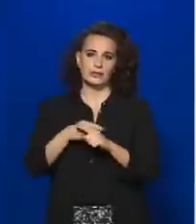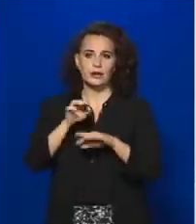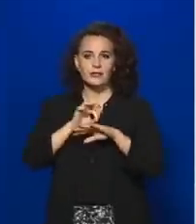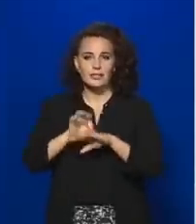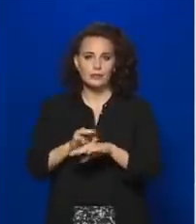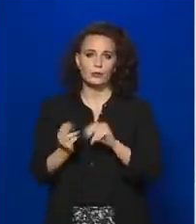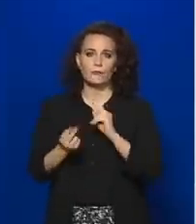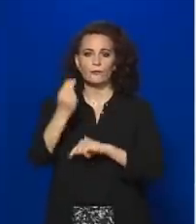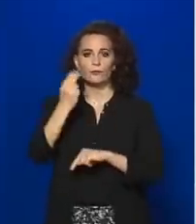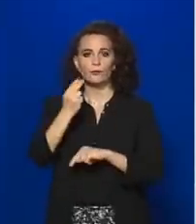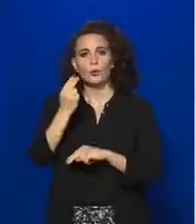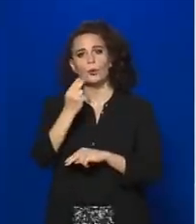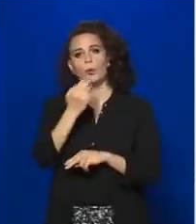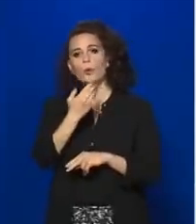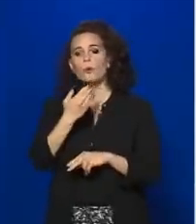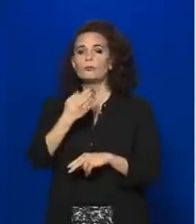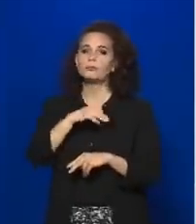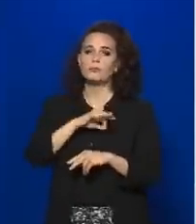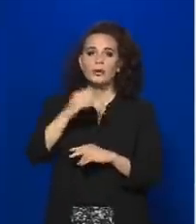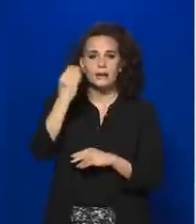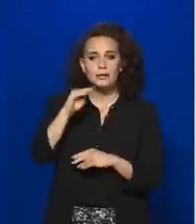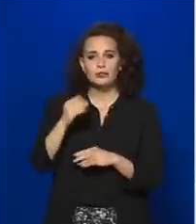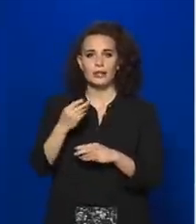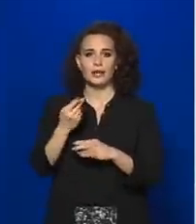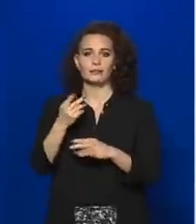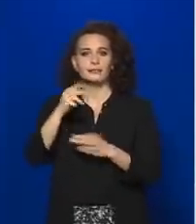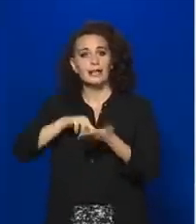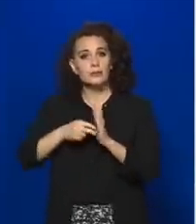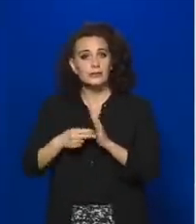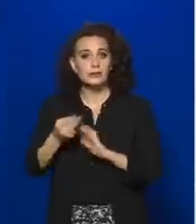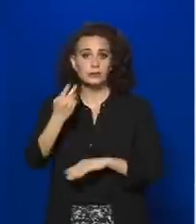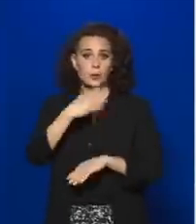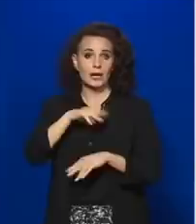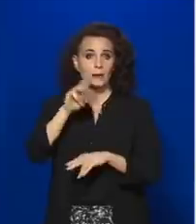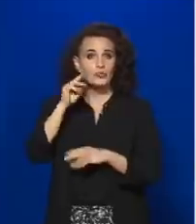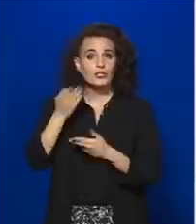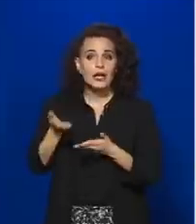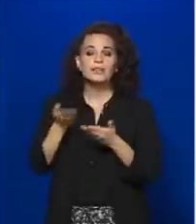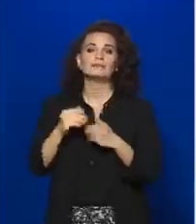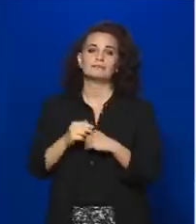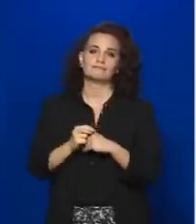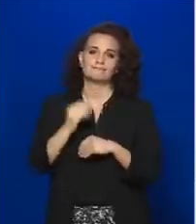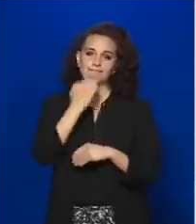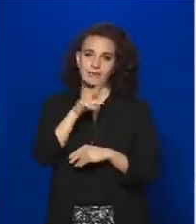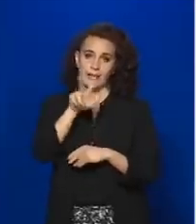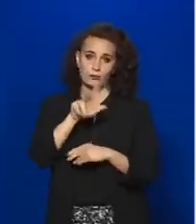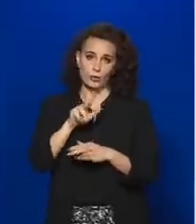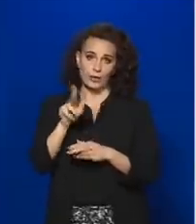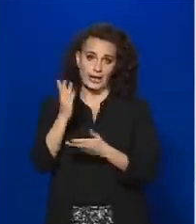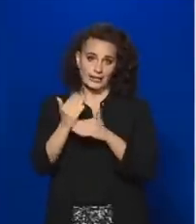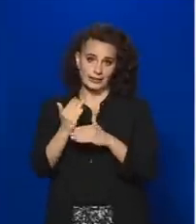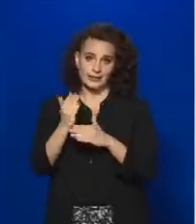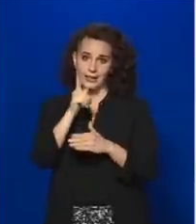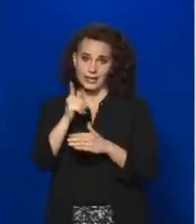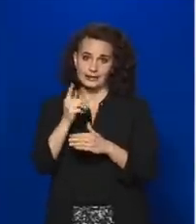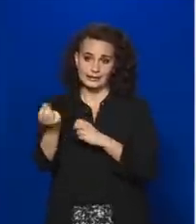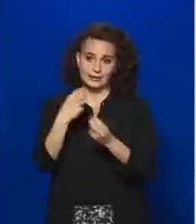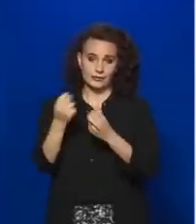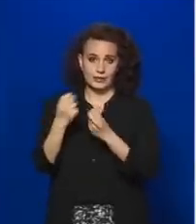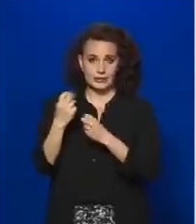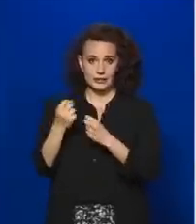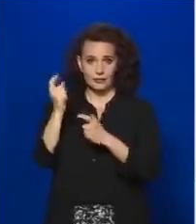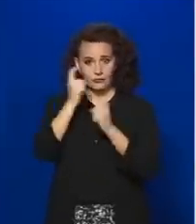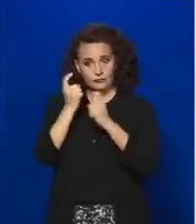a főpolgármestert, illetve a kerületi polgármestereket, ők a véleményüket ma három óráig levélben közdik, sokan ezt már megtették,